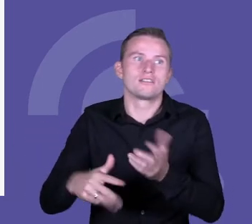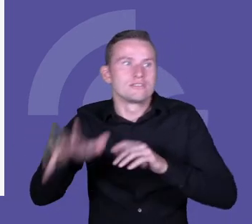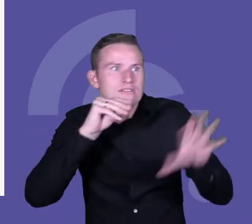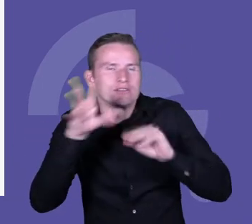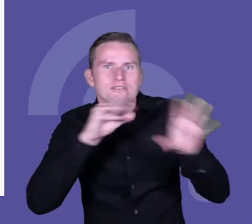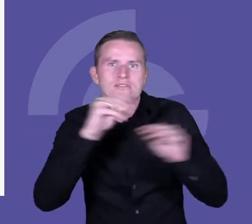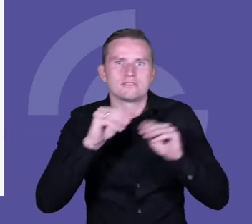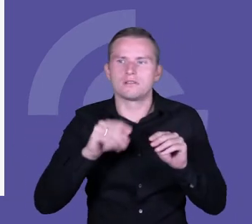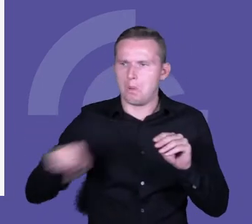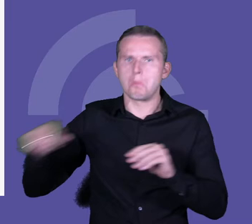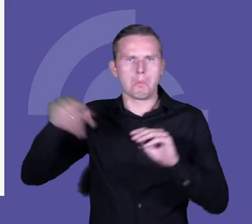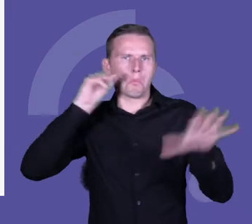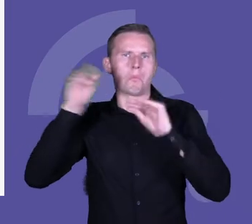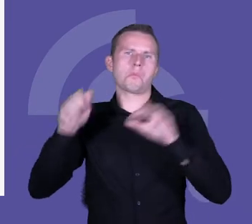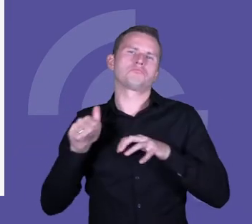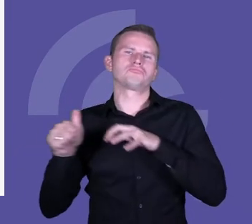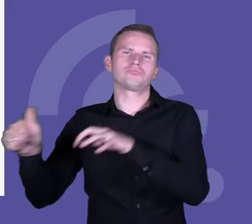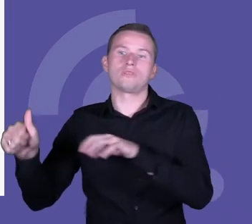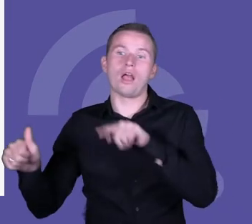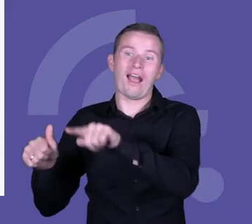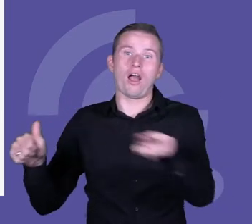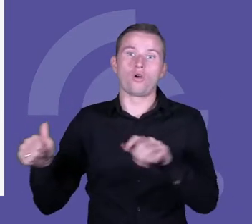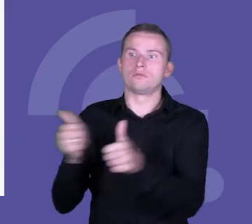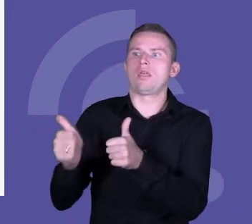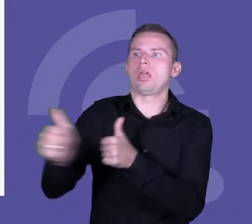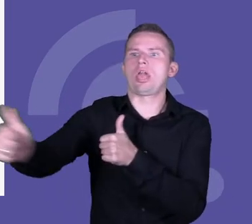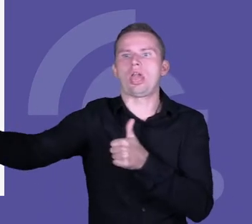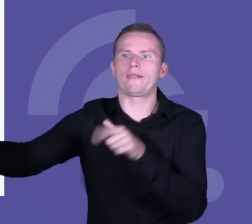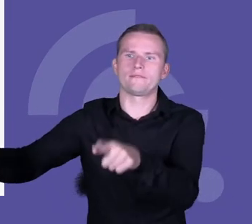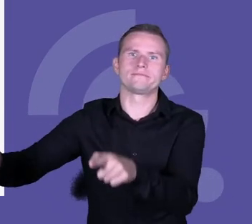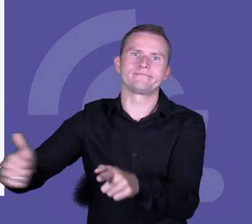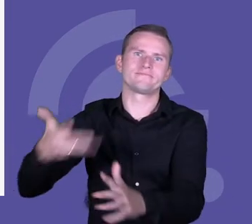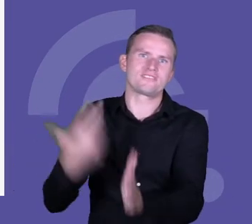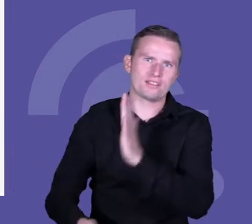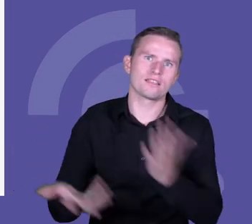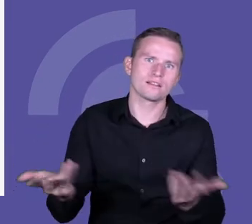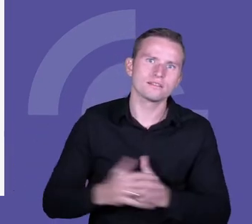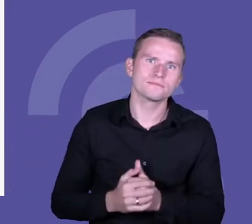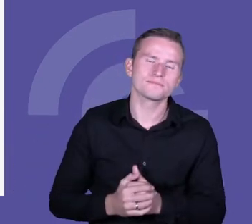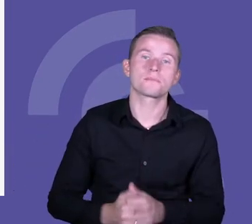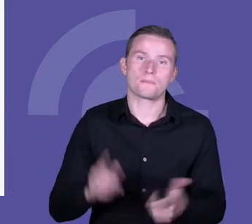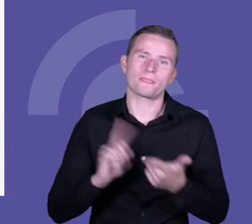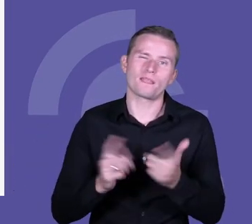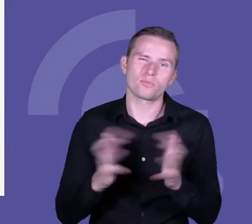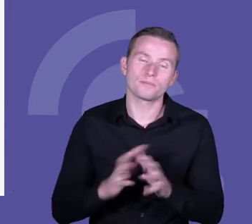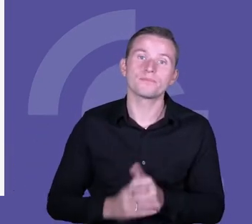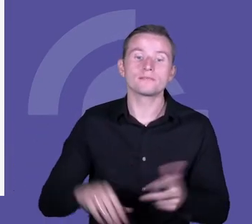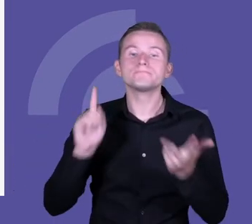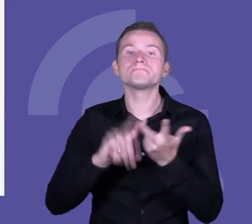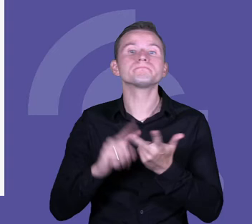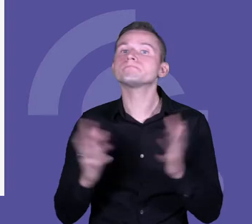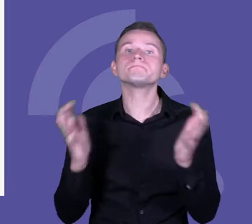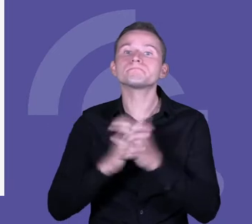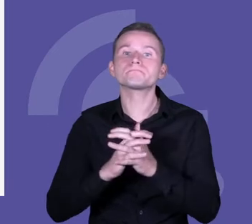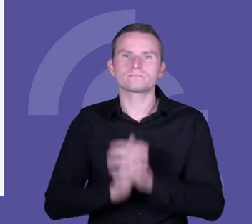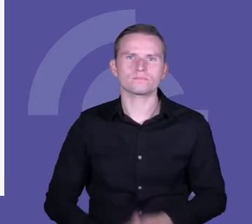się w ogóle nie odnajdą w tej edukacji. To jest druga taka pułapka. Trzecia pułapka to jest taka, że możemy myśleć o tych